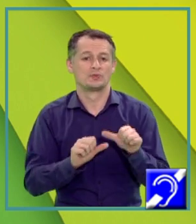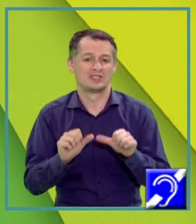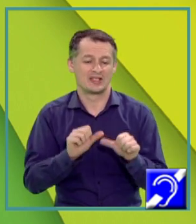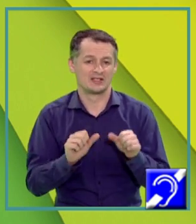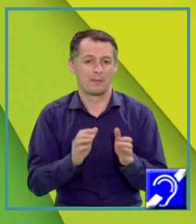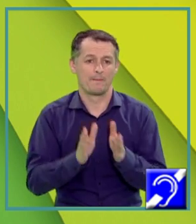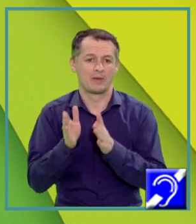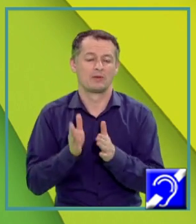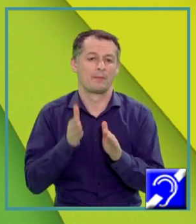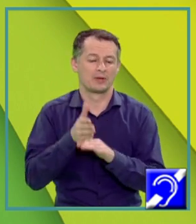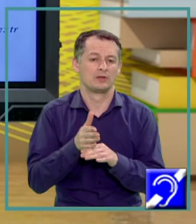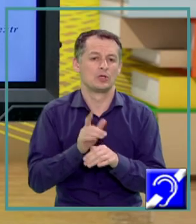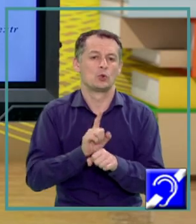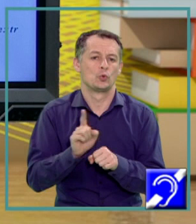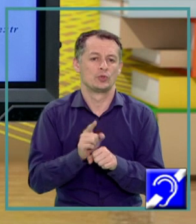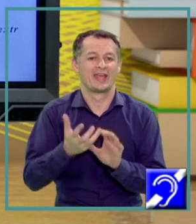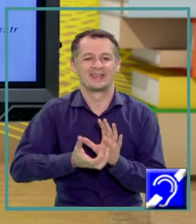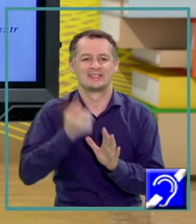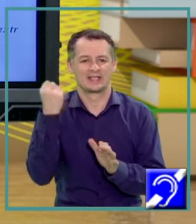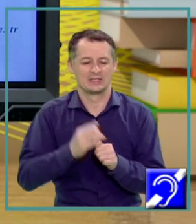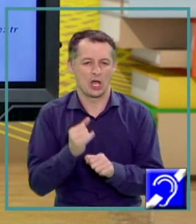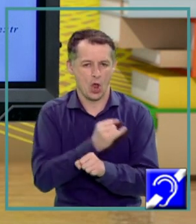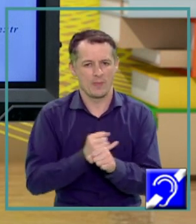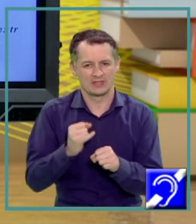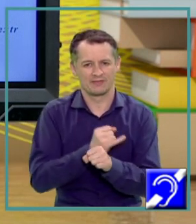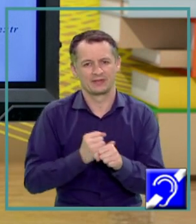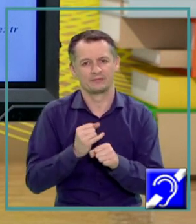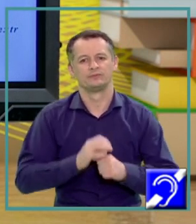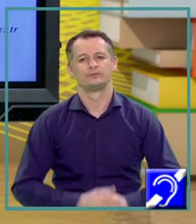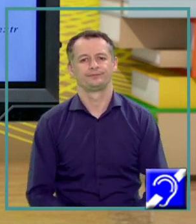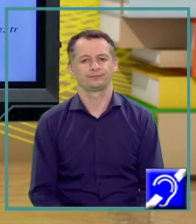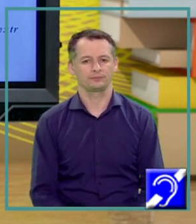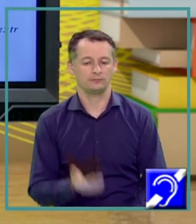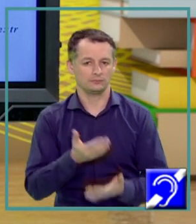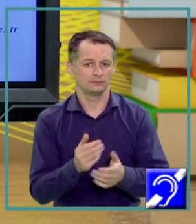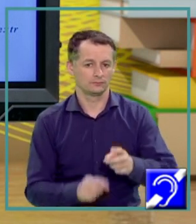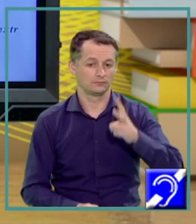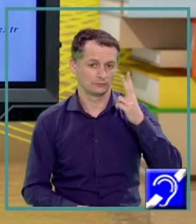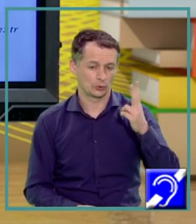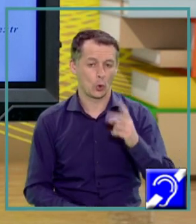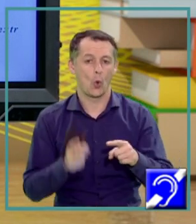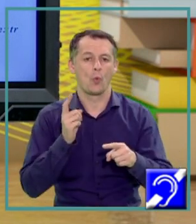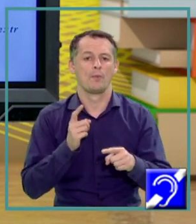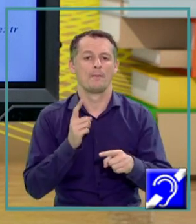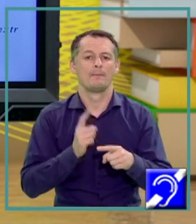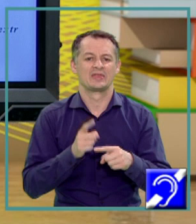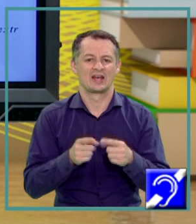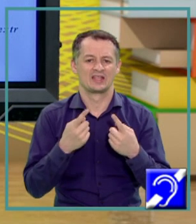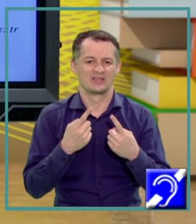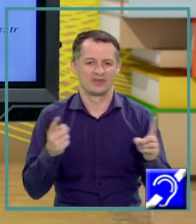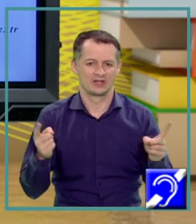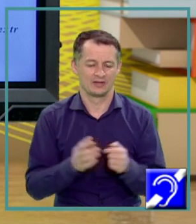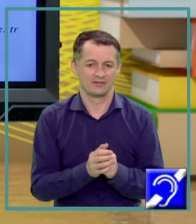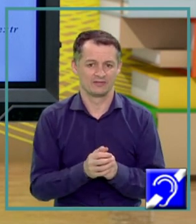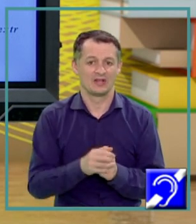prin lucrul de extracție. Observați, pentru două metale diferite, frecvențele